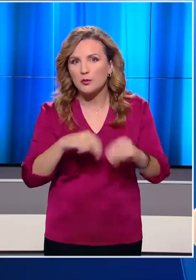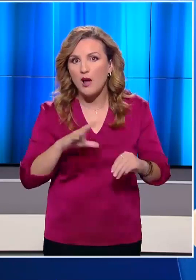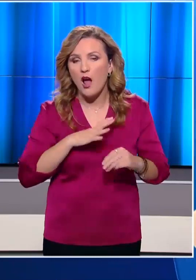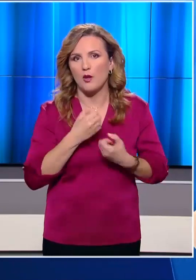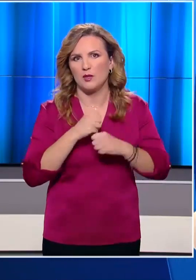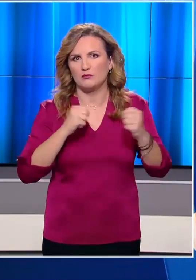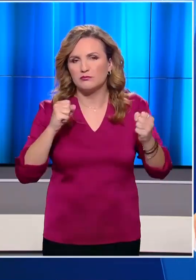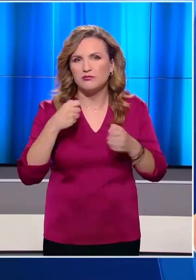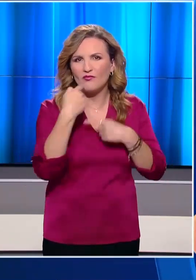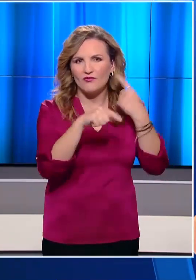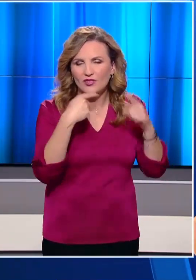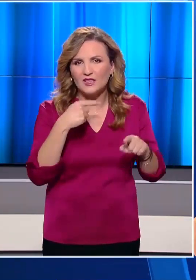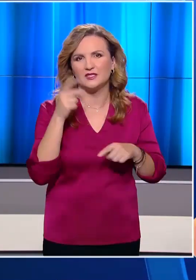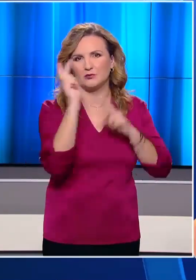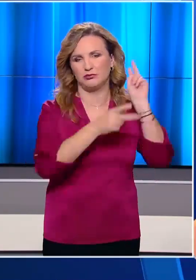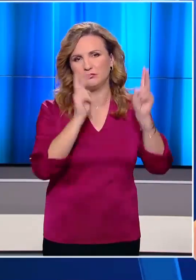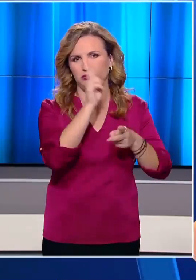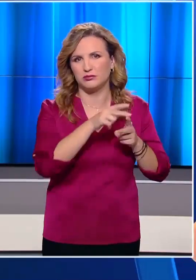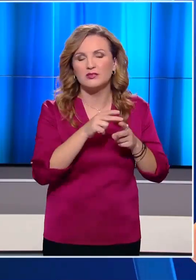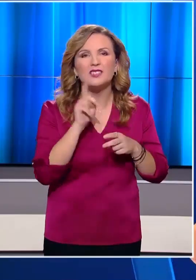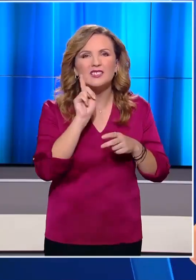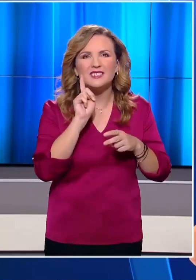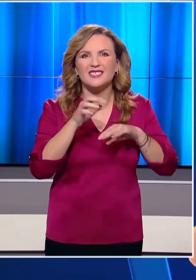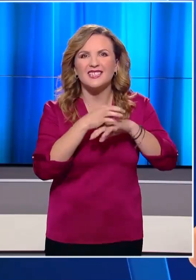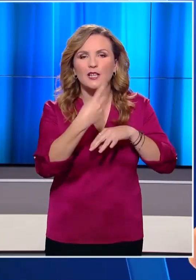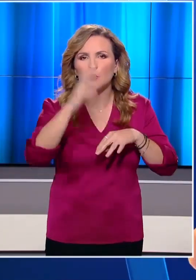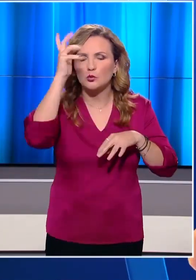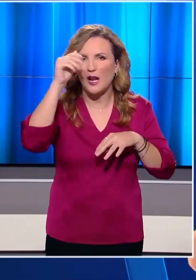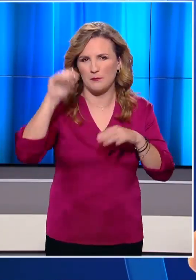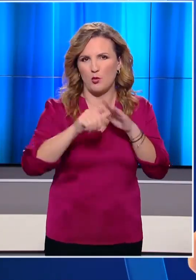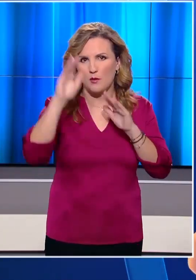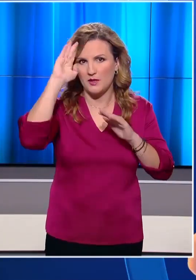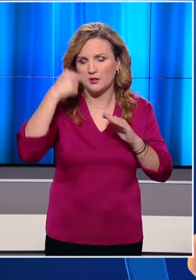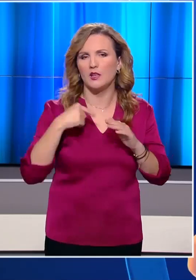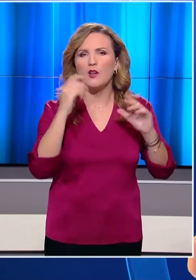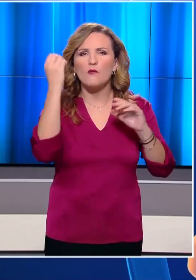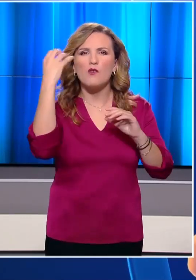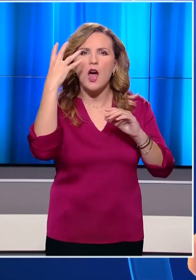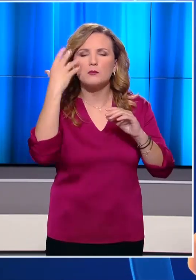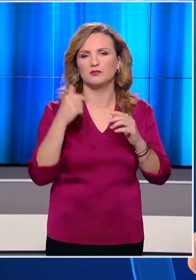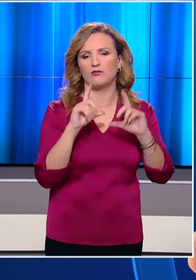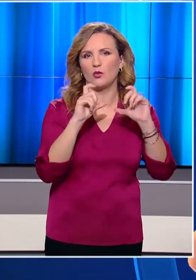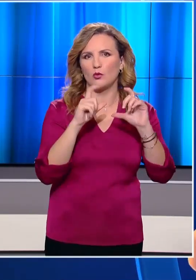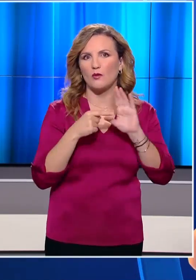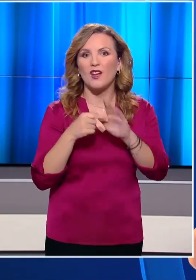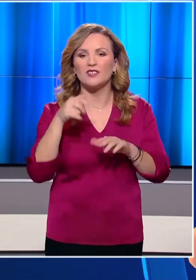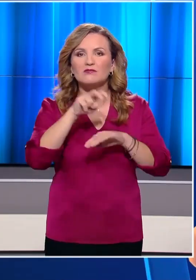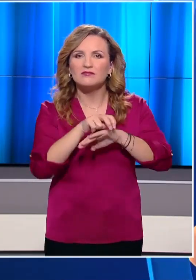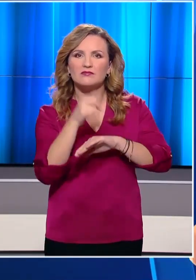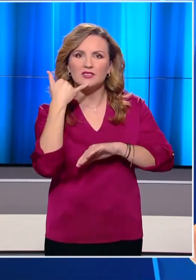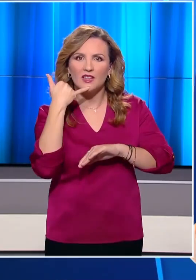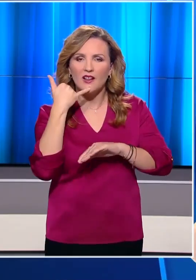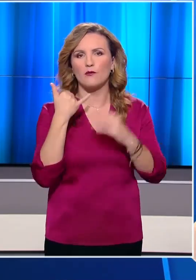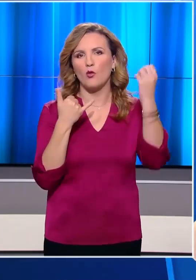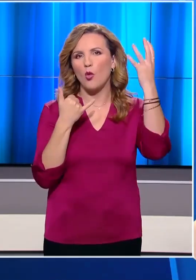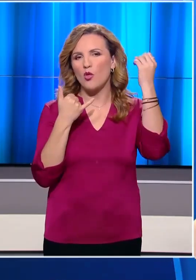πλήθος επικριτικών και ευριστικών σχολείων. Η πρώτη κυρία των Ηνωμένων Πολιτειών δημοσίευσε μια λαμπερή φωτογραφία στην οποία μιλάει στο τηλέφωνο μπροστά σε